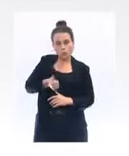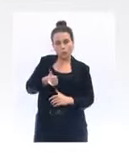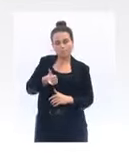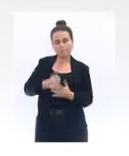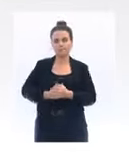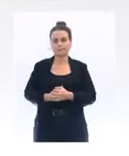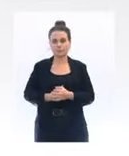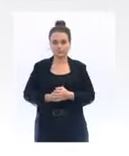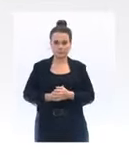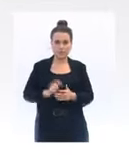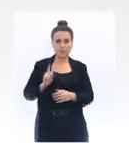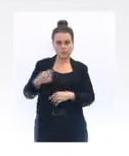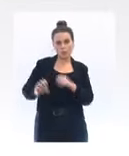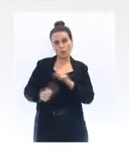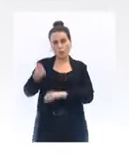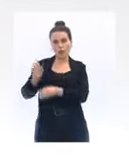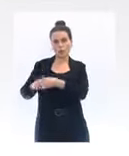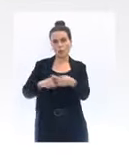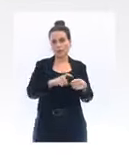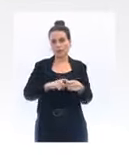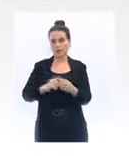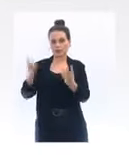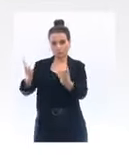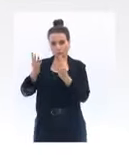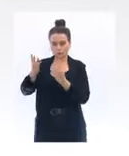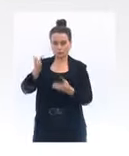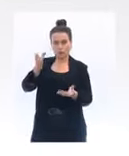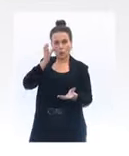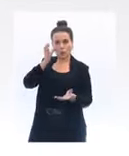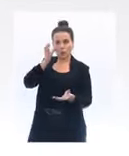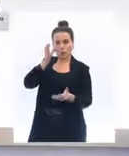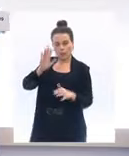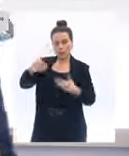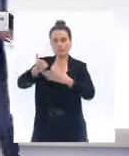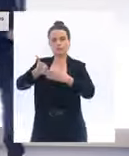aussi, après avoir écouté les organisations syndicales. Voilà, je vous remercie.